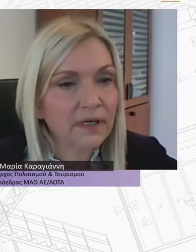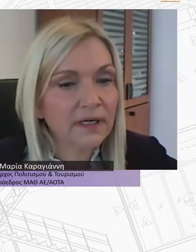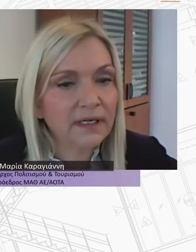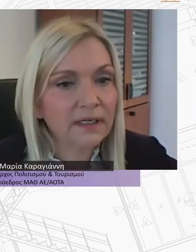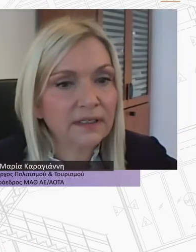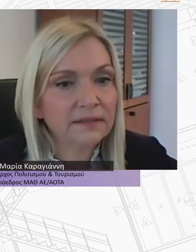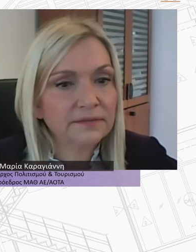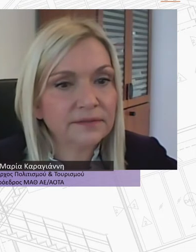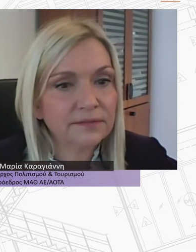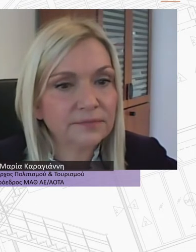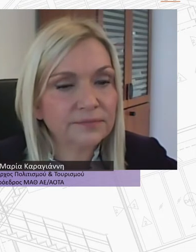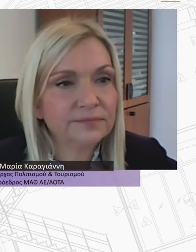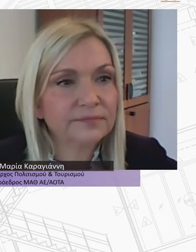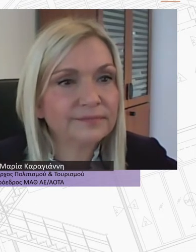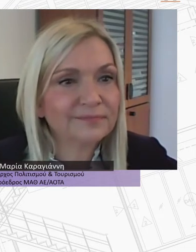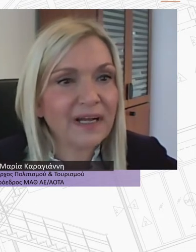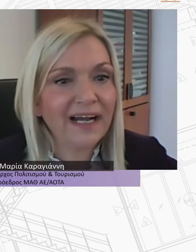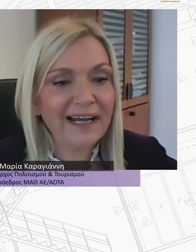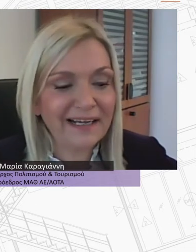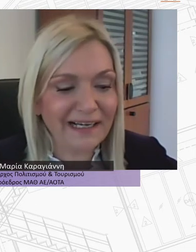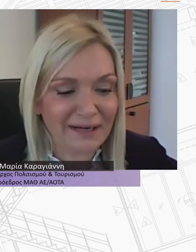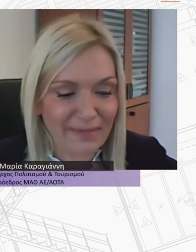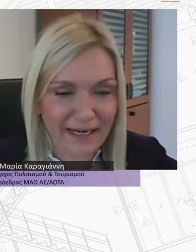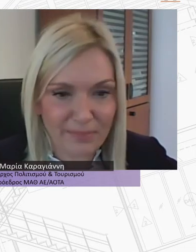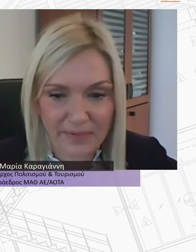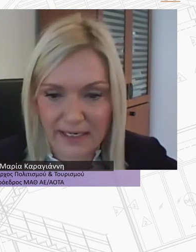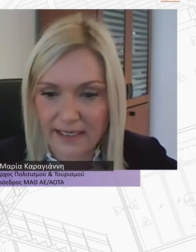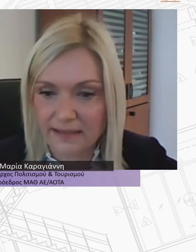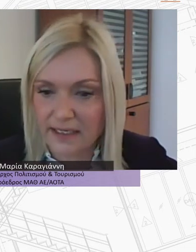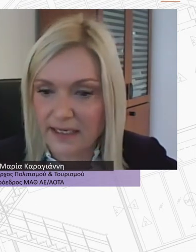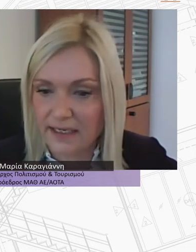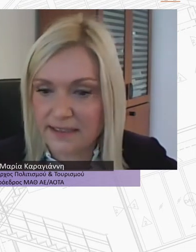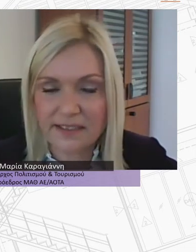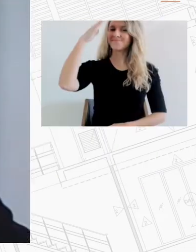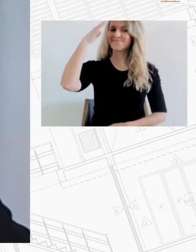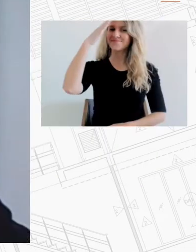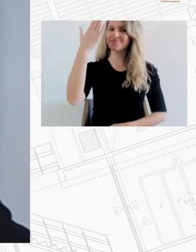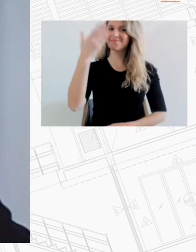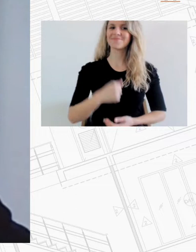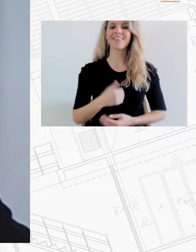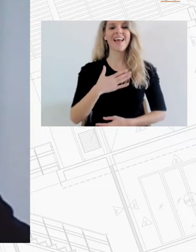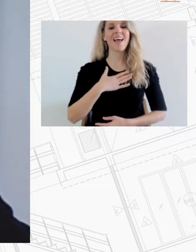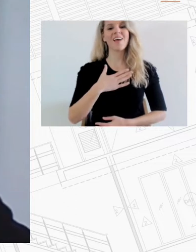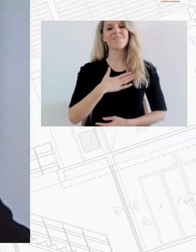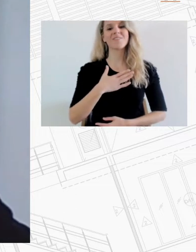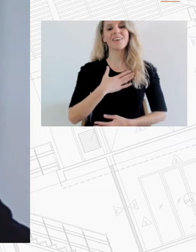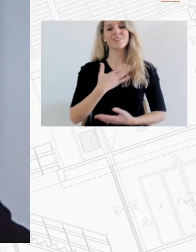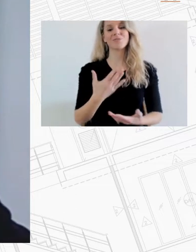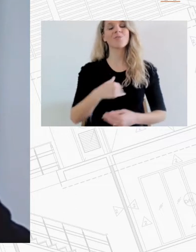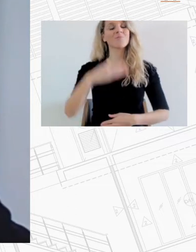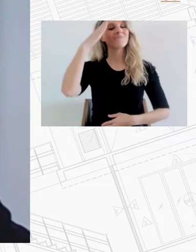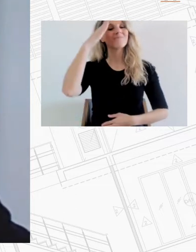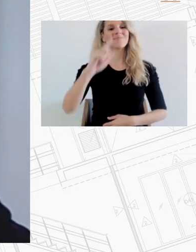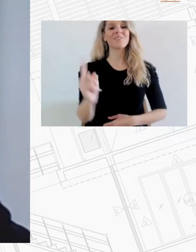Κυρία Καραγιάννη, έχετε το λόγο για πέντε λεπτά. Καλημέρα από μένα. Σας ευχαριστώ, καλημερίζω όλους.